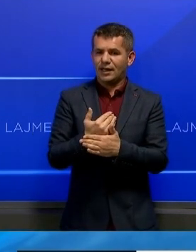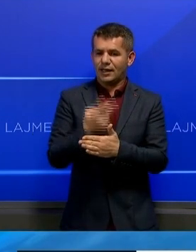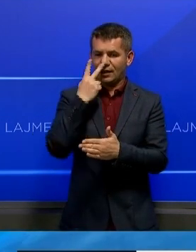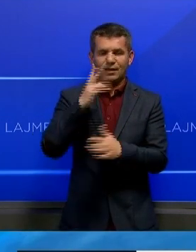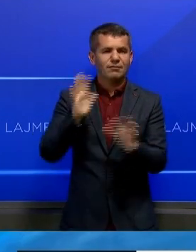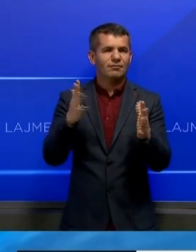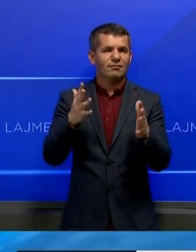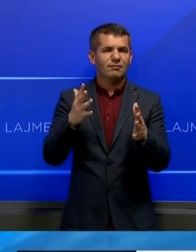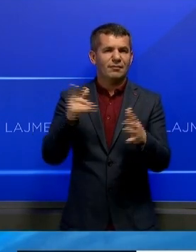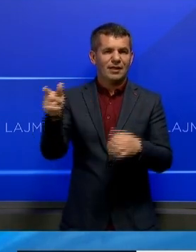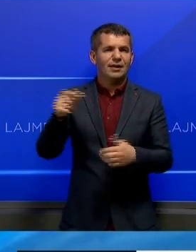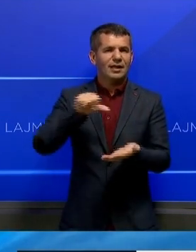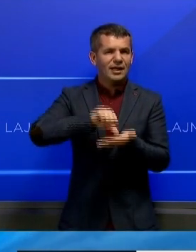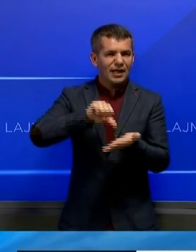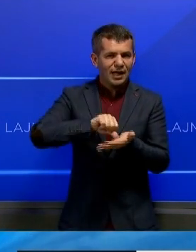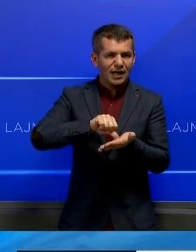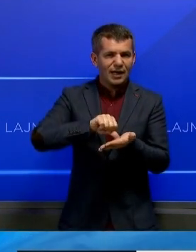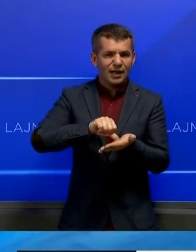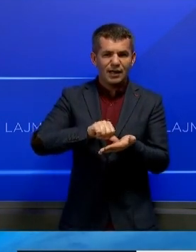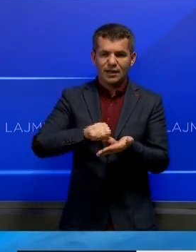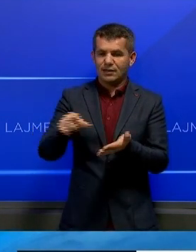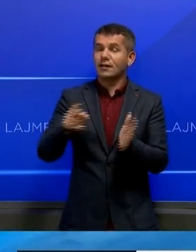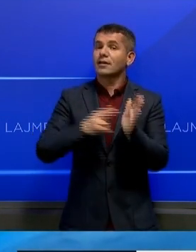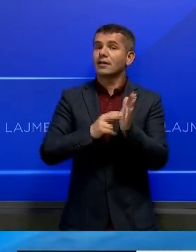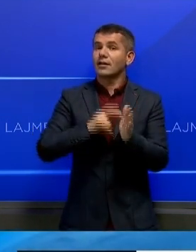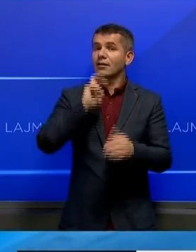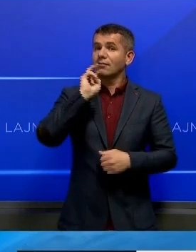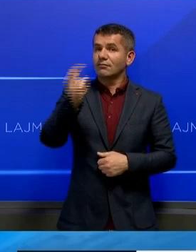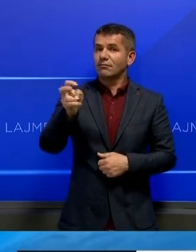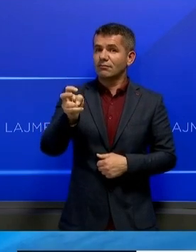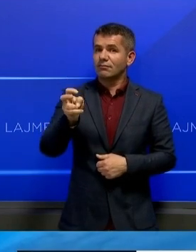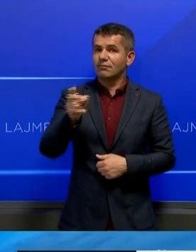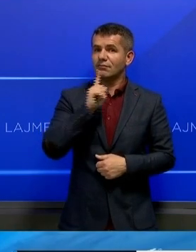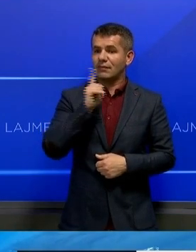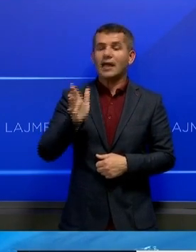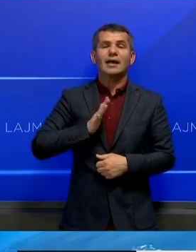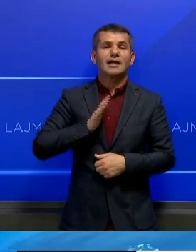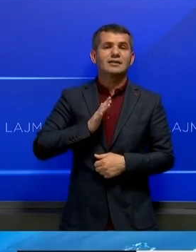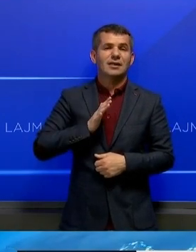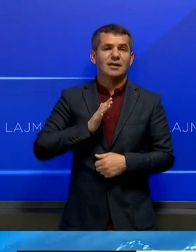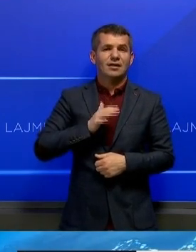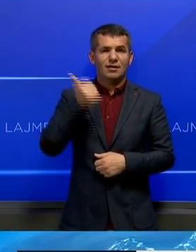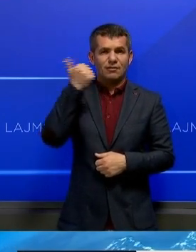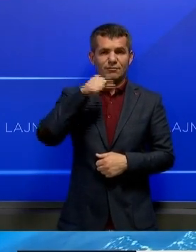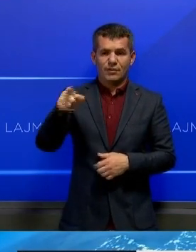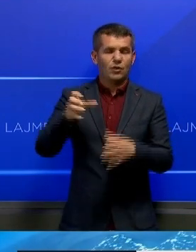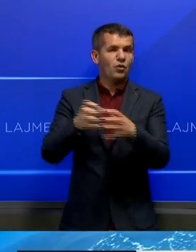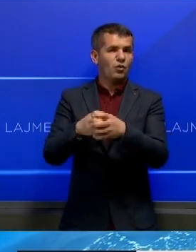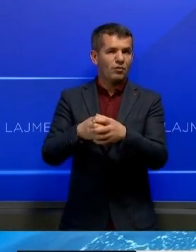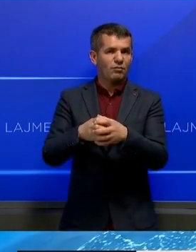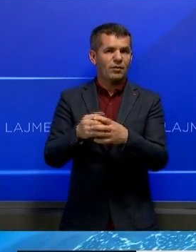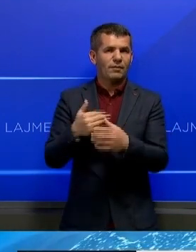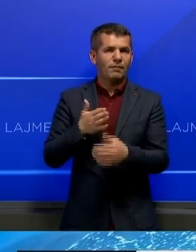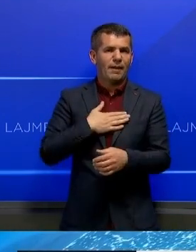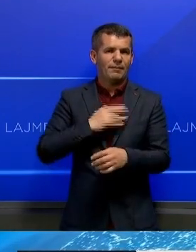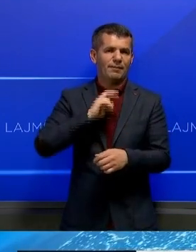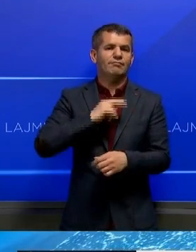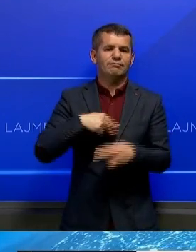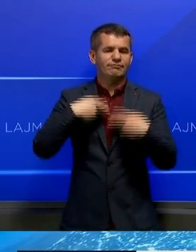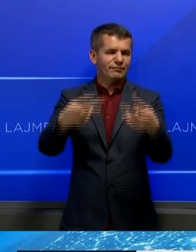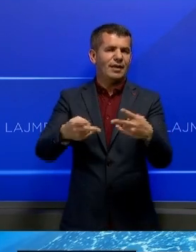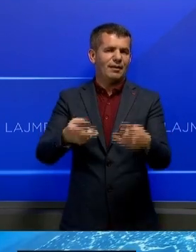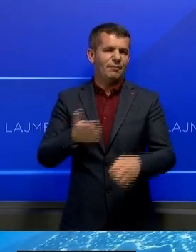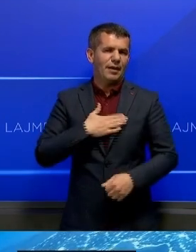bali Iranit, Netanyahu paralemrui rivalet e ti të brendë shumë dhe armisht e jashtëm se partija ati do të kthejët së shpejti.